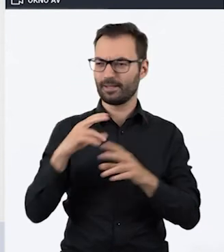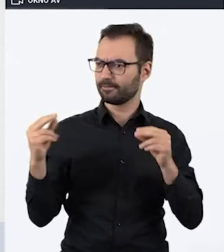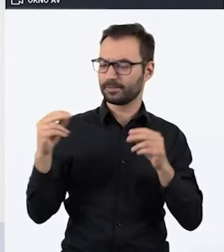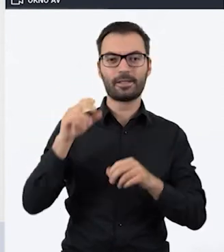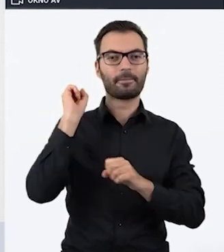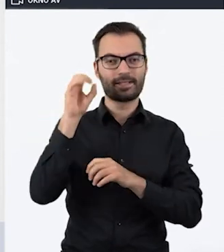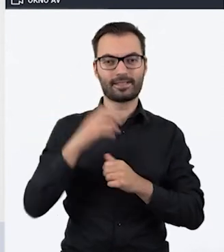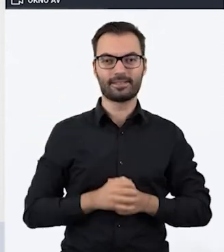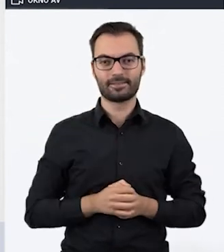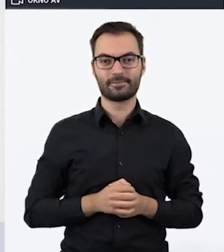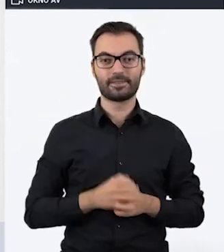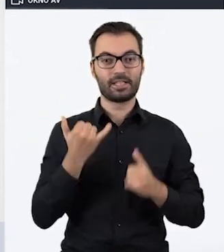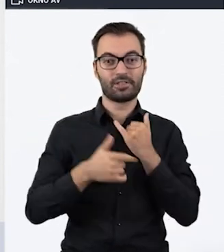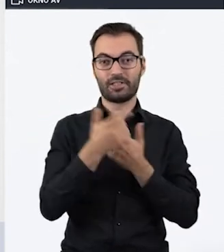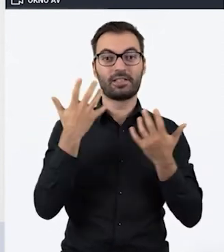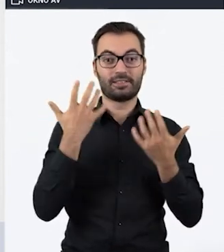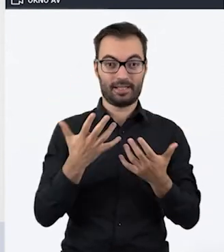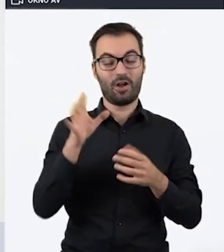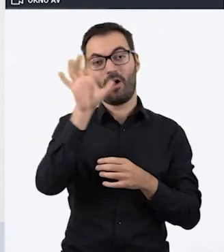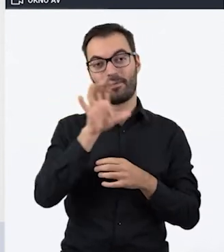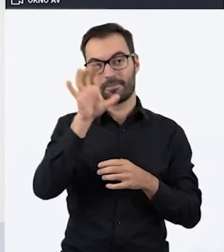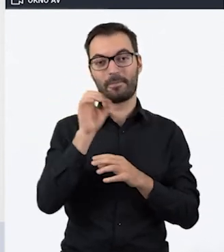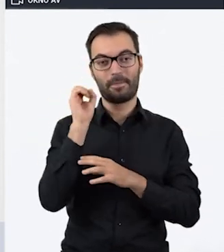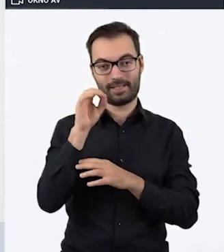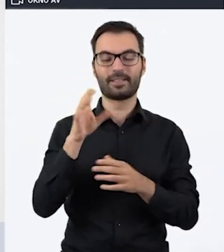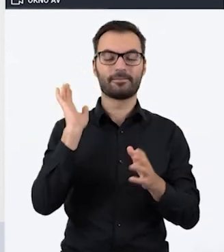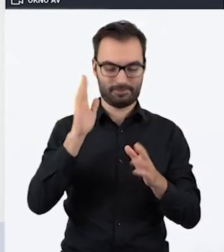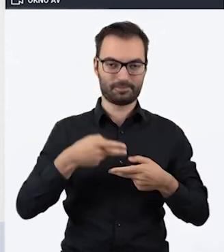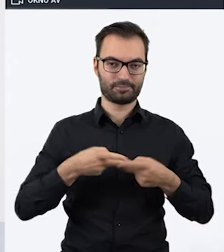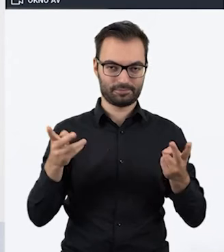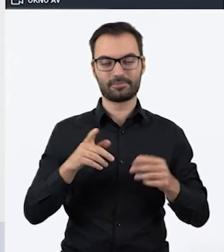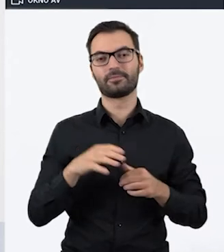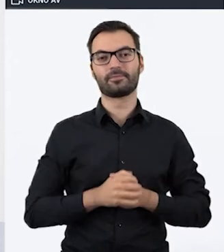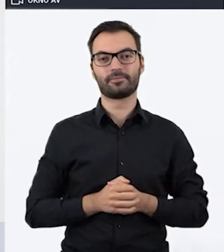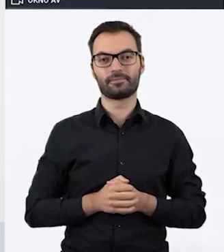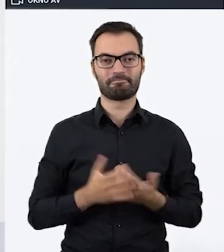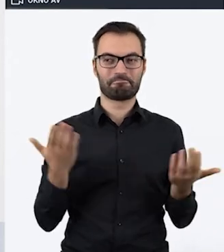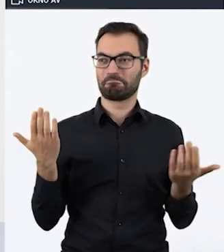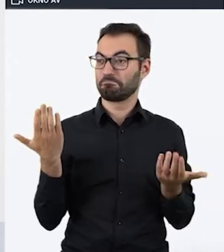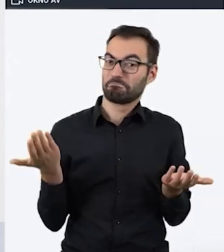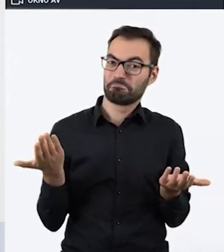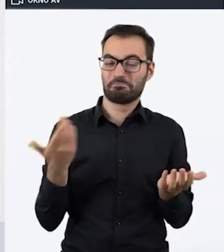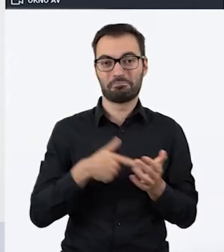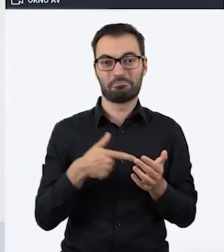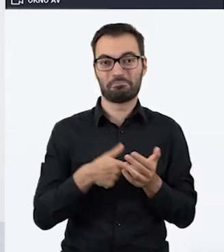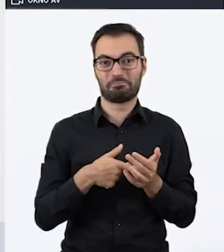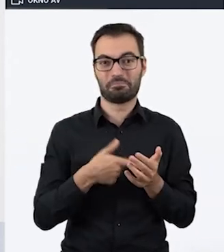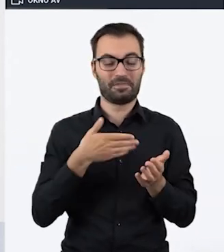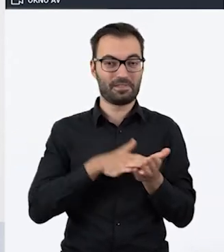jeżeli Państwo będą chcieli sobie z niej skorzystać. To chyba tyle, jeżeli chodzi